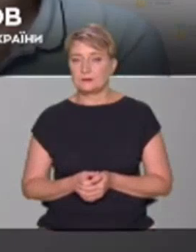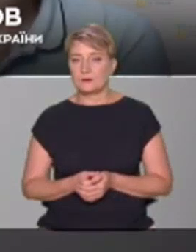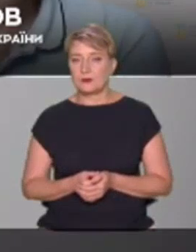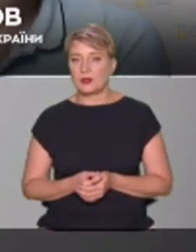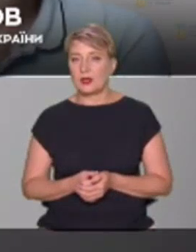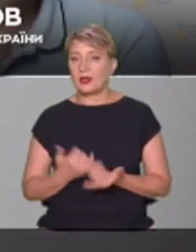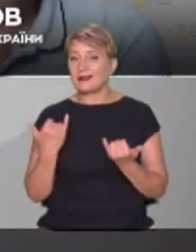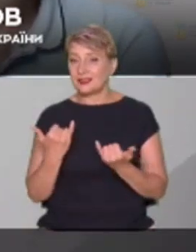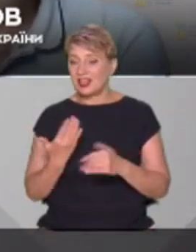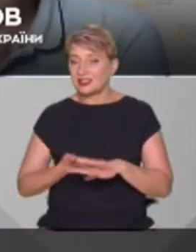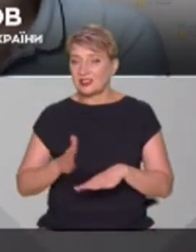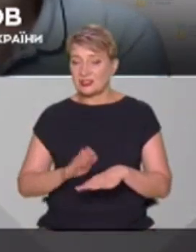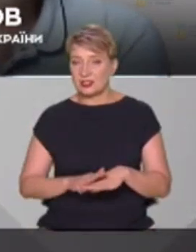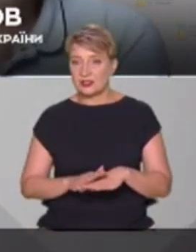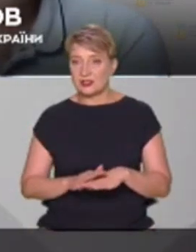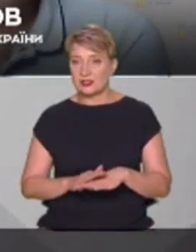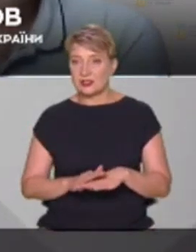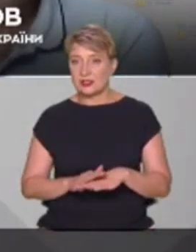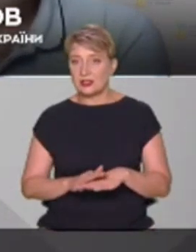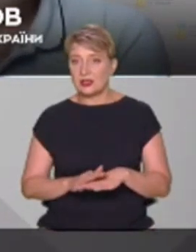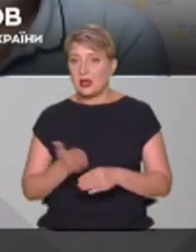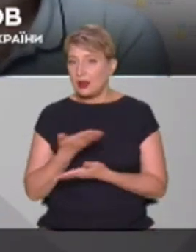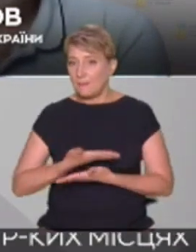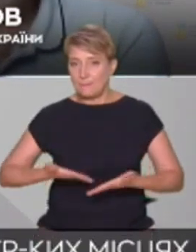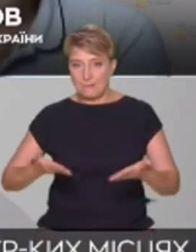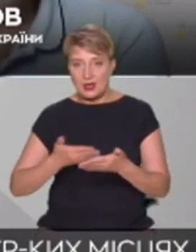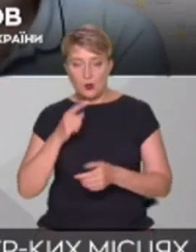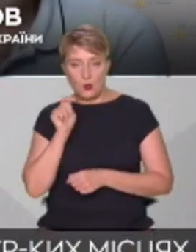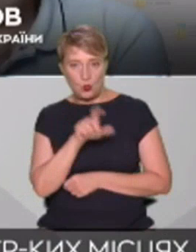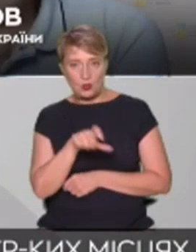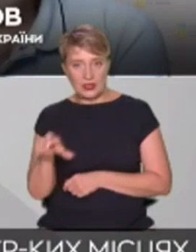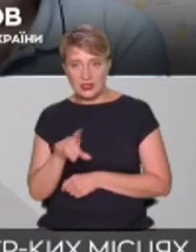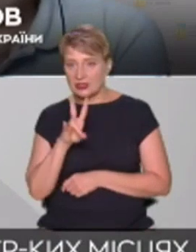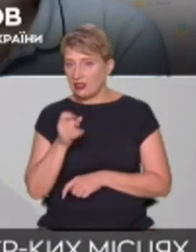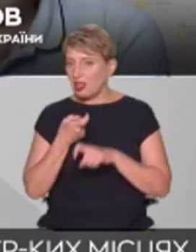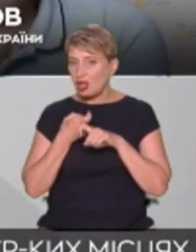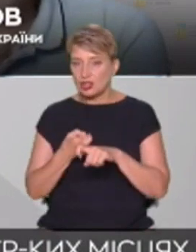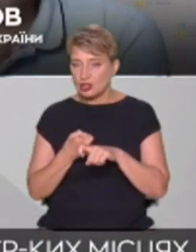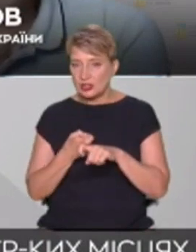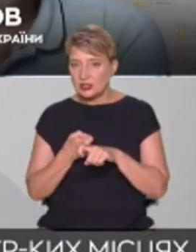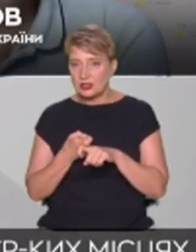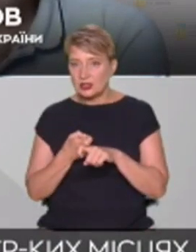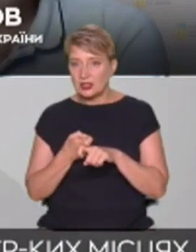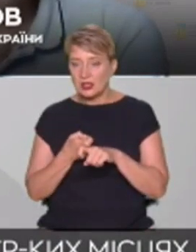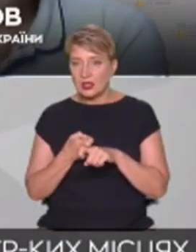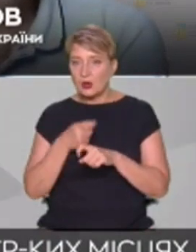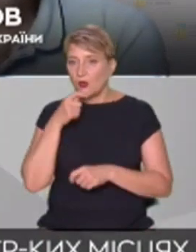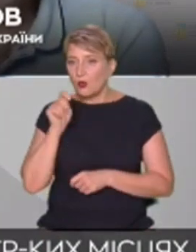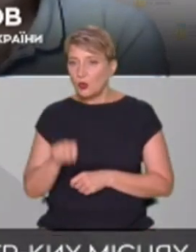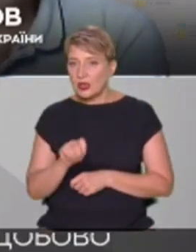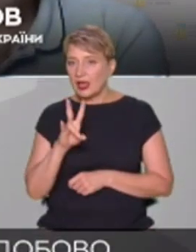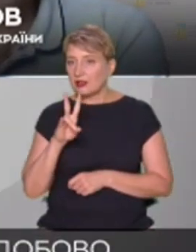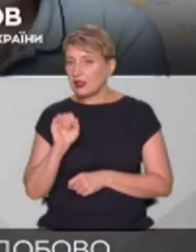Насамперед, через те, що ми ж не рашисти, ми не путіноїди. Ми країна демократична, яка